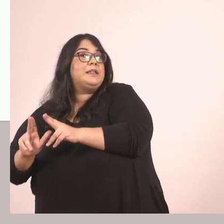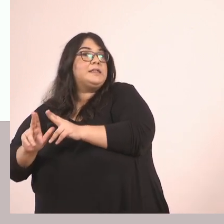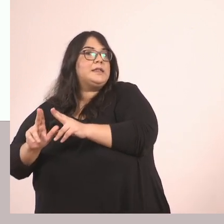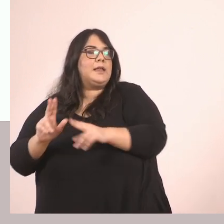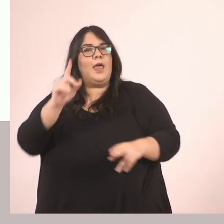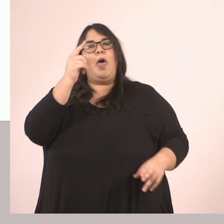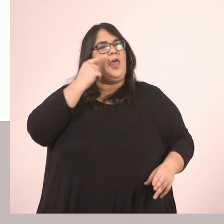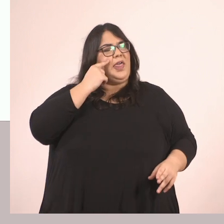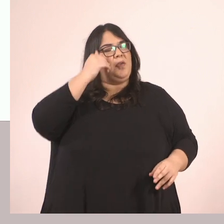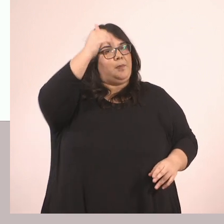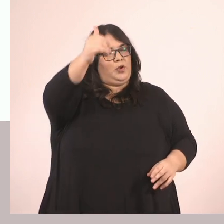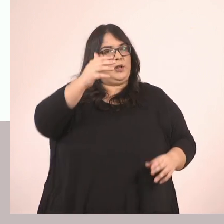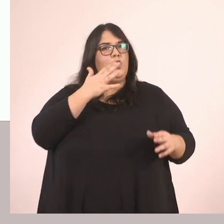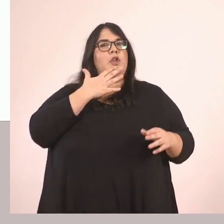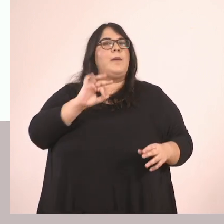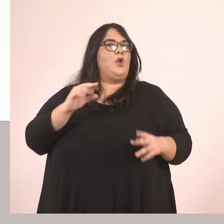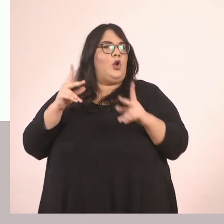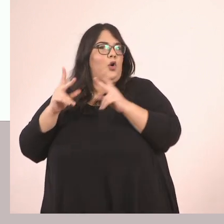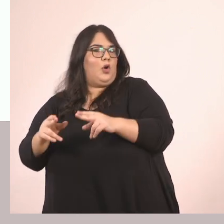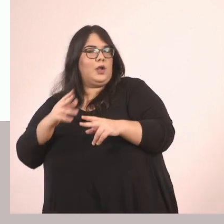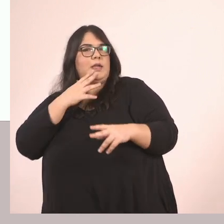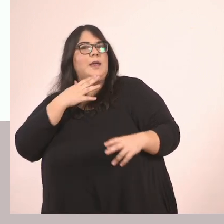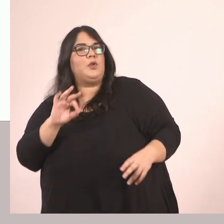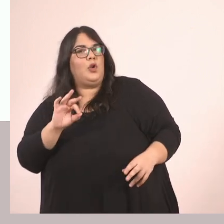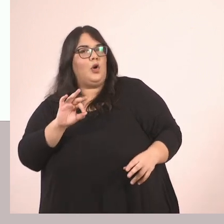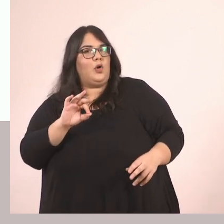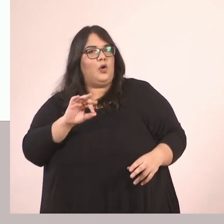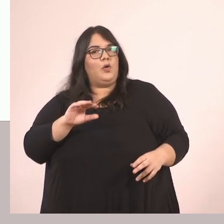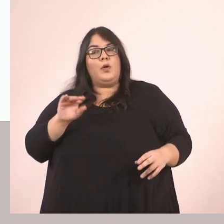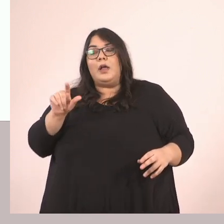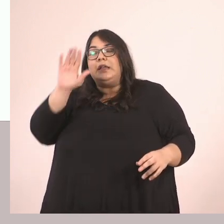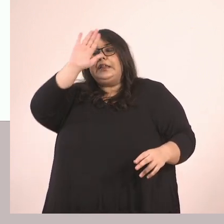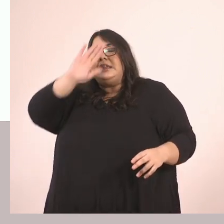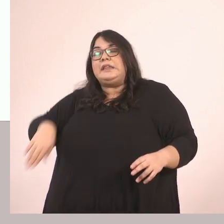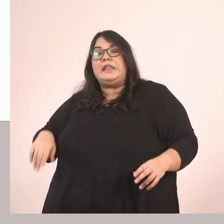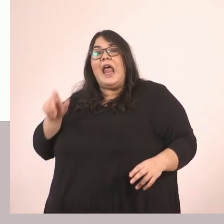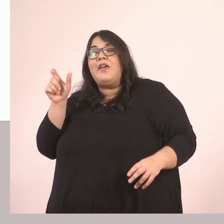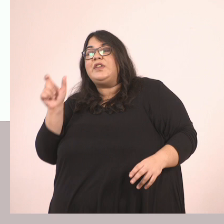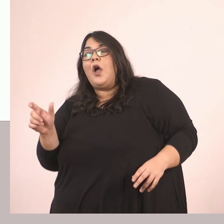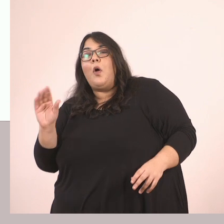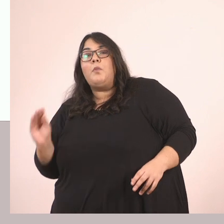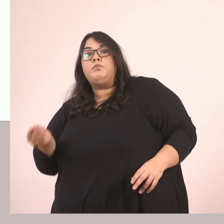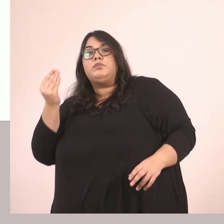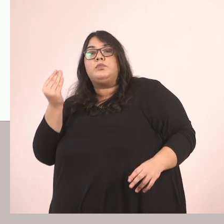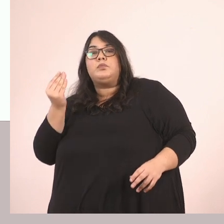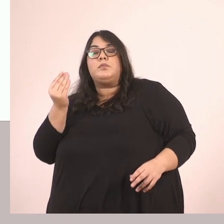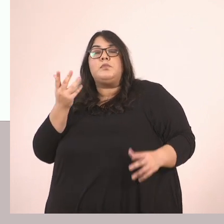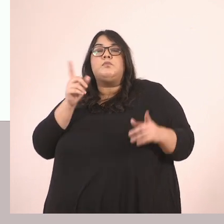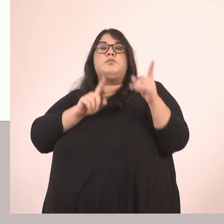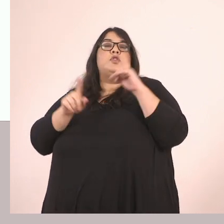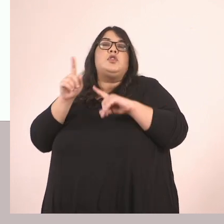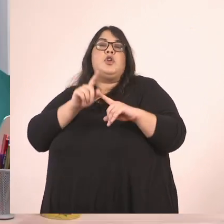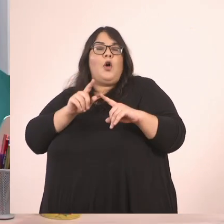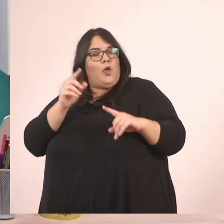θα δούμε πού μπορούμε να σταματήσουμε σε κάθε κλάσμα Σε ποιο ισοδύναμό του Και πώς λέγεται αυτό το κλάσμα με τους μικρότερους όρους Όχι το